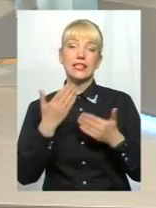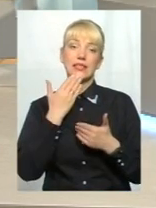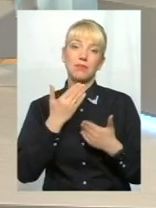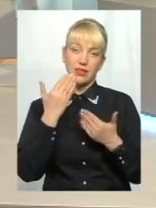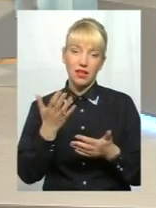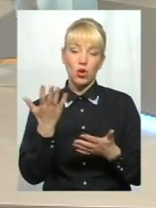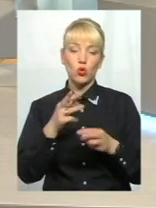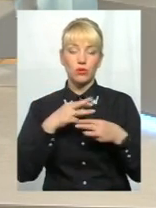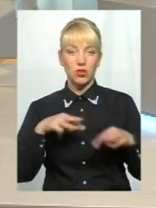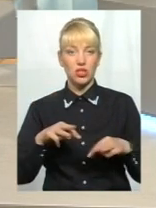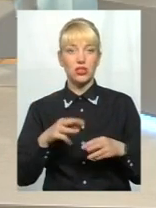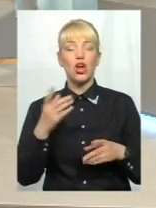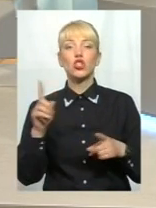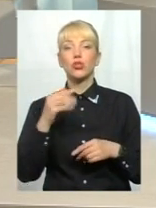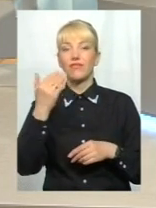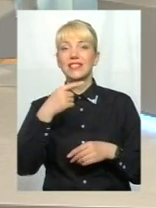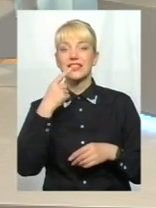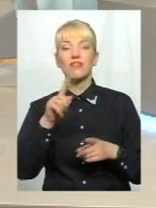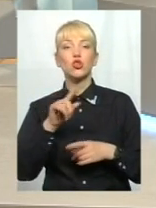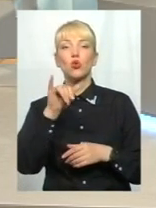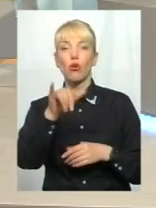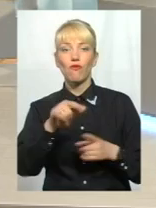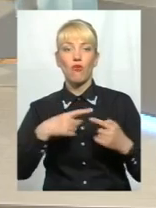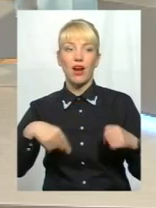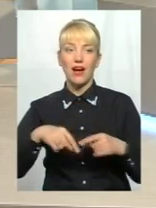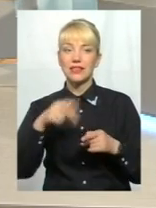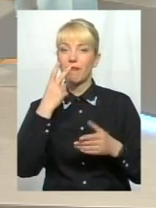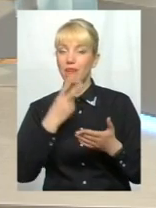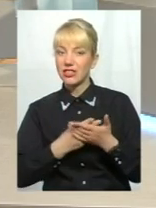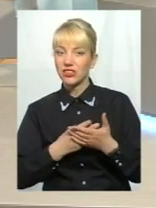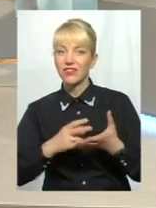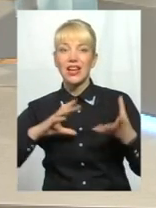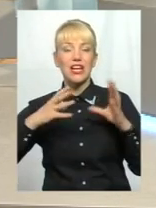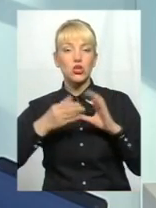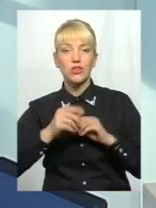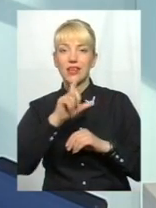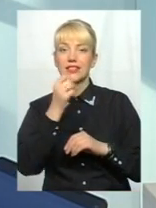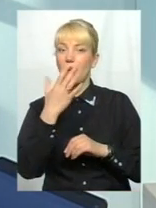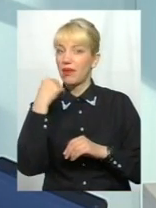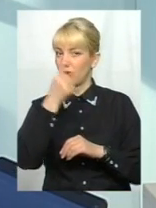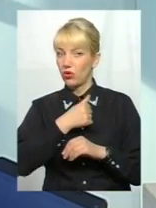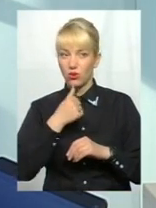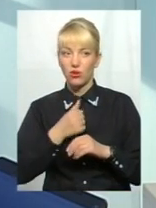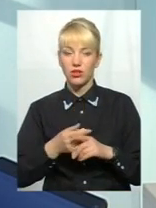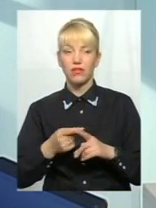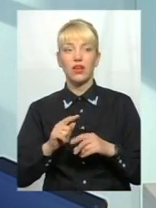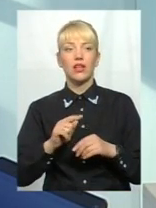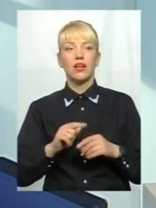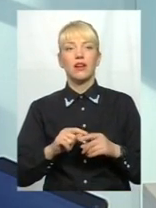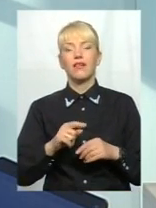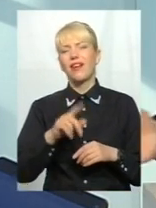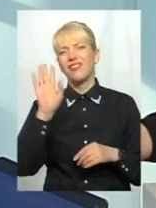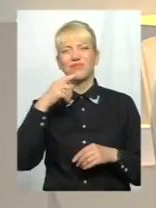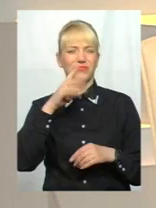приїде, щоб він сказав, що в його галузі він бачив в результаті за п'ять років, він сказав, боже, мені тут рік до кінця досидіти,